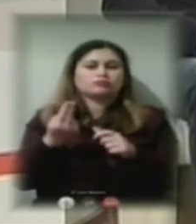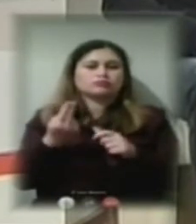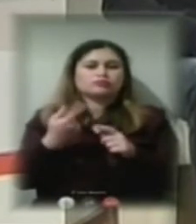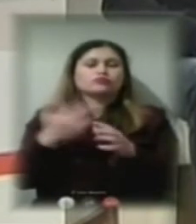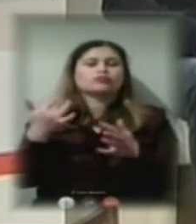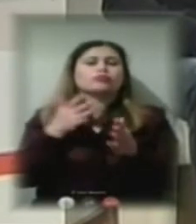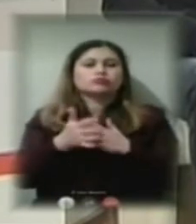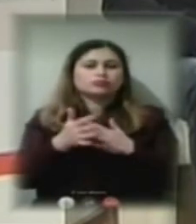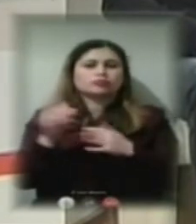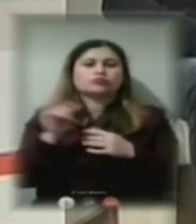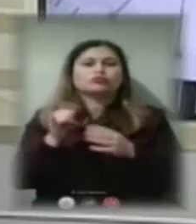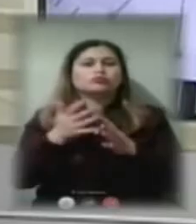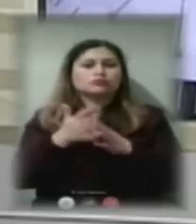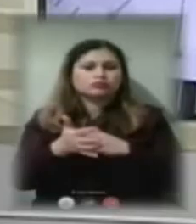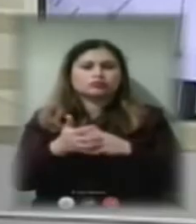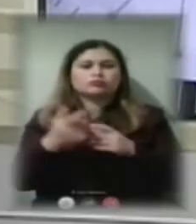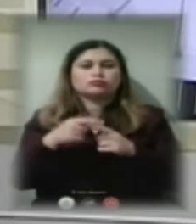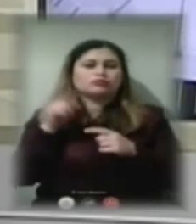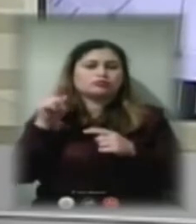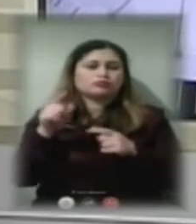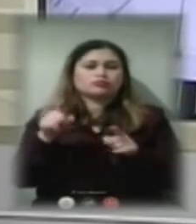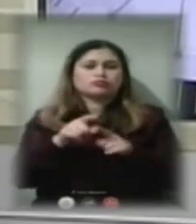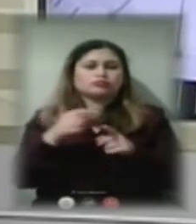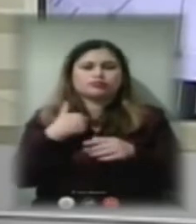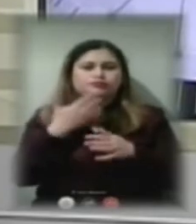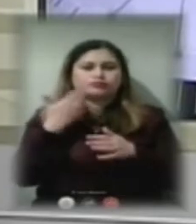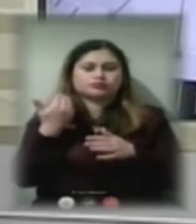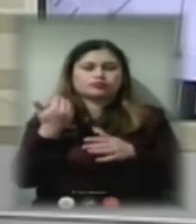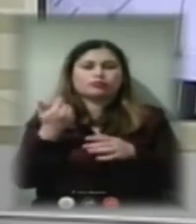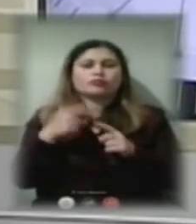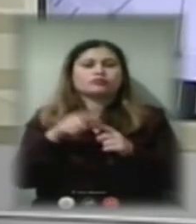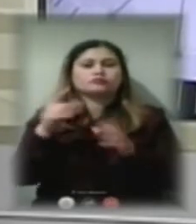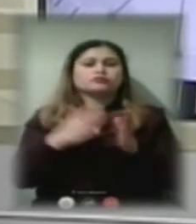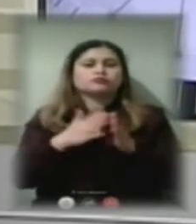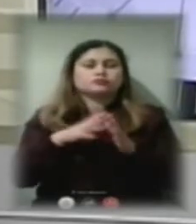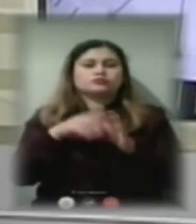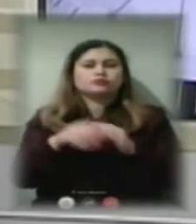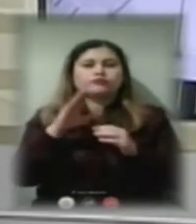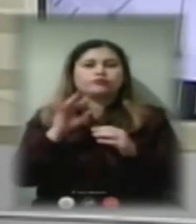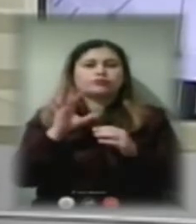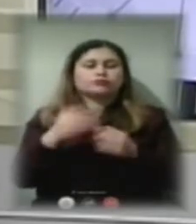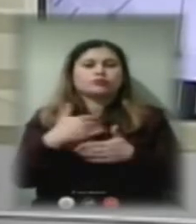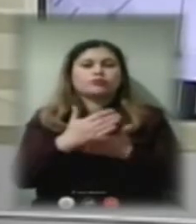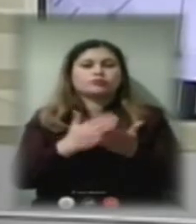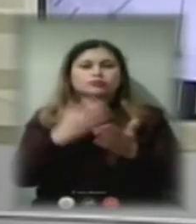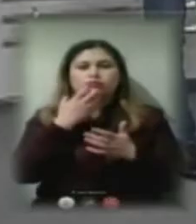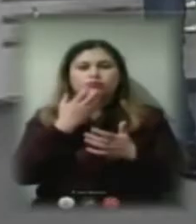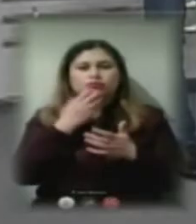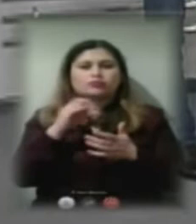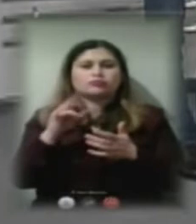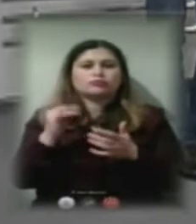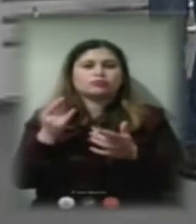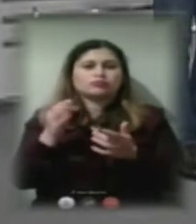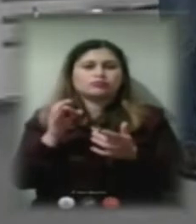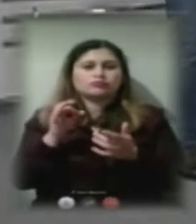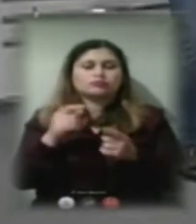витратили, у них... Враховуючи те, що будинки Віктора обслуговує саме теплоенерго, то таку